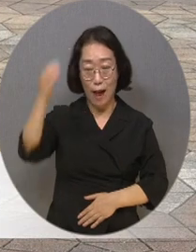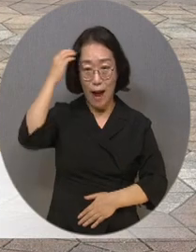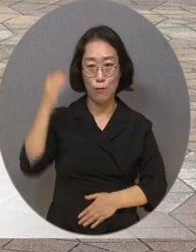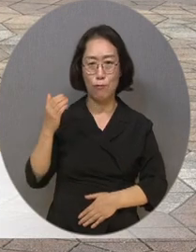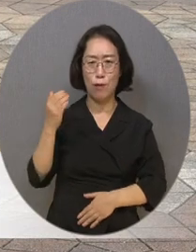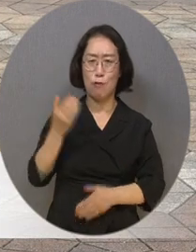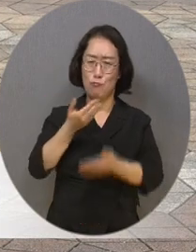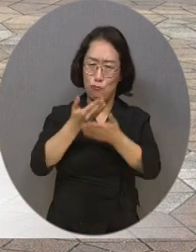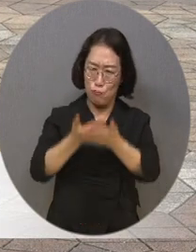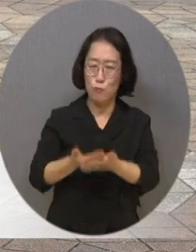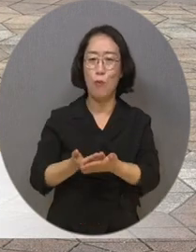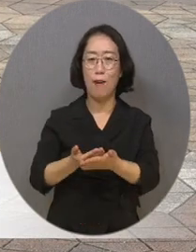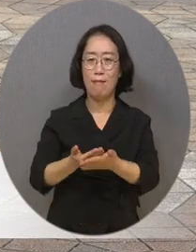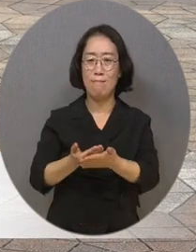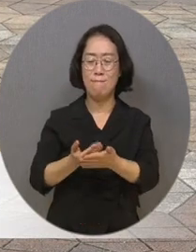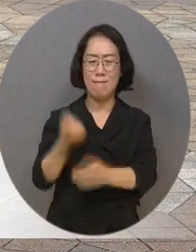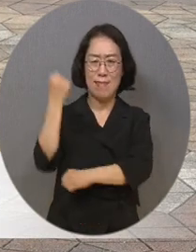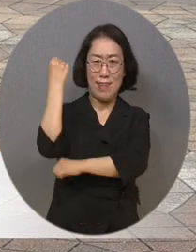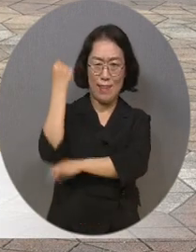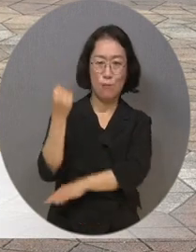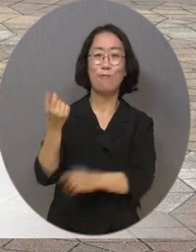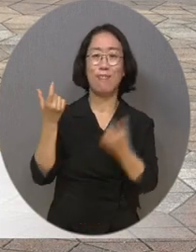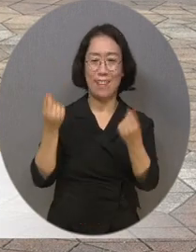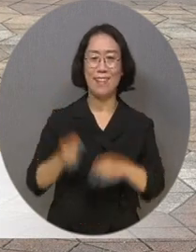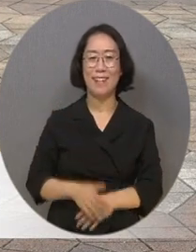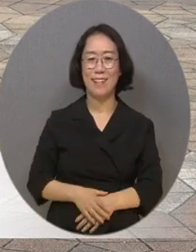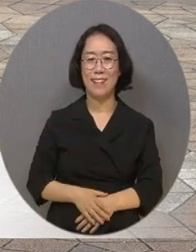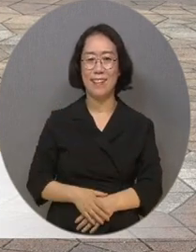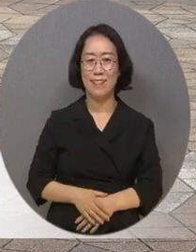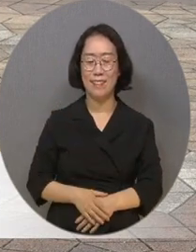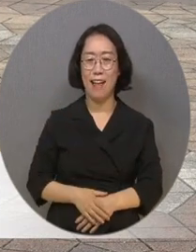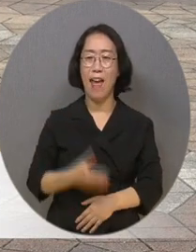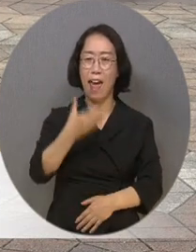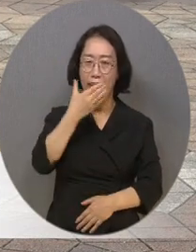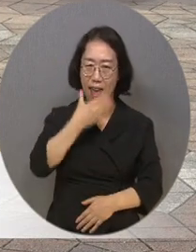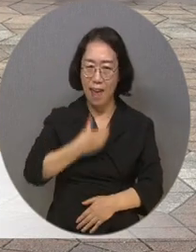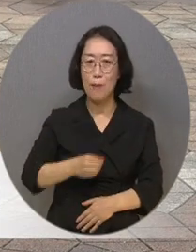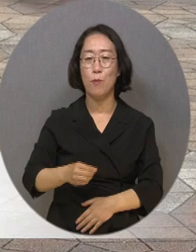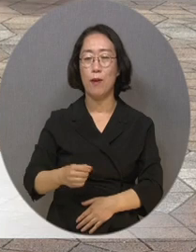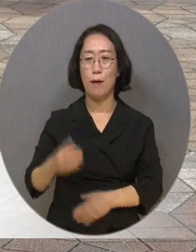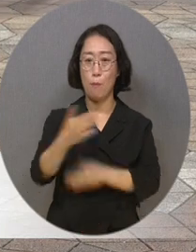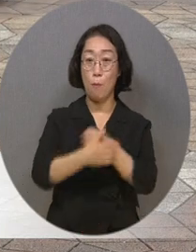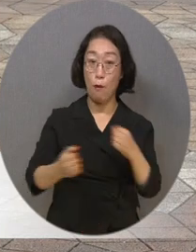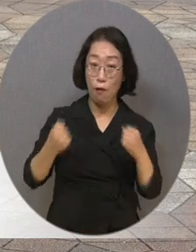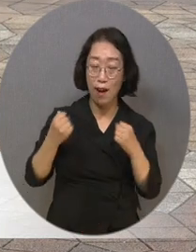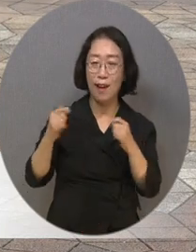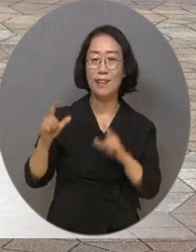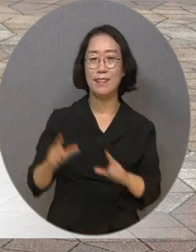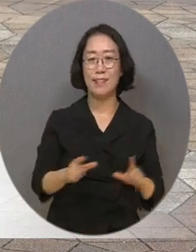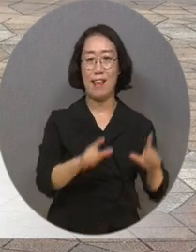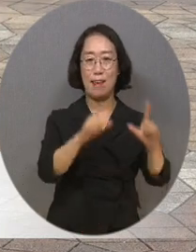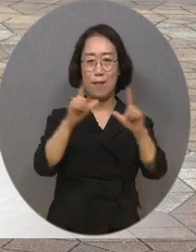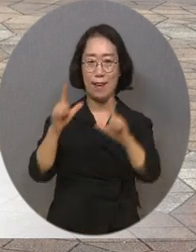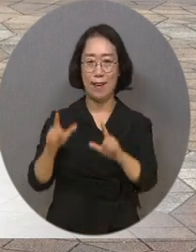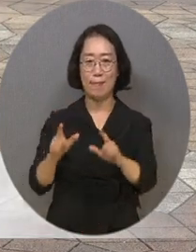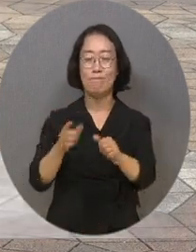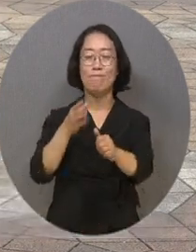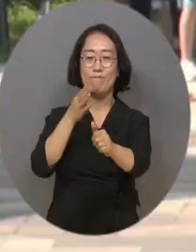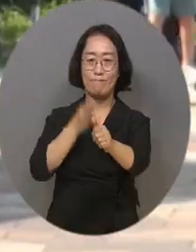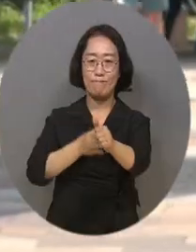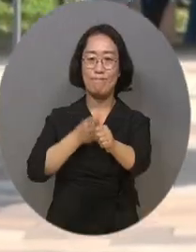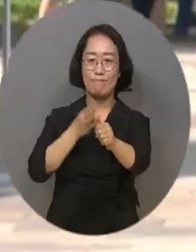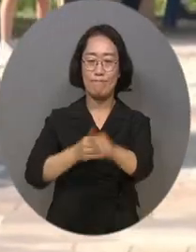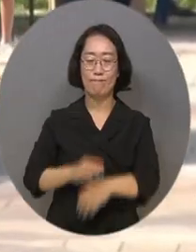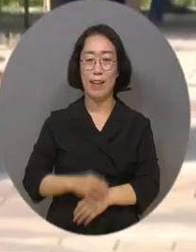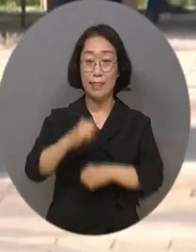대한민국의 기대농이라고 생각하고 행복하게, 건강하게 늘 생활하기를 바랍니다.